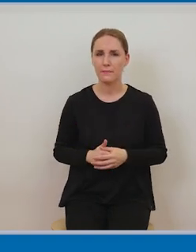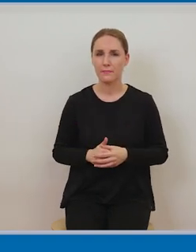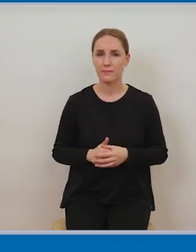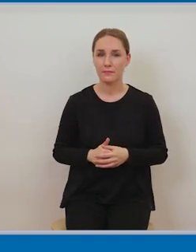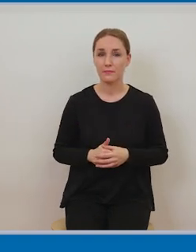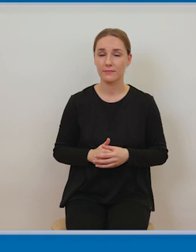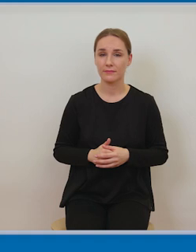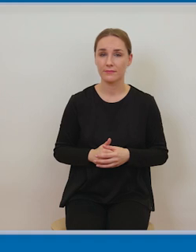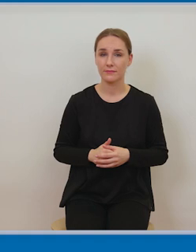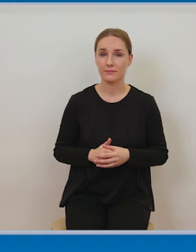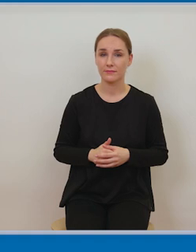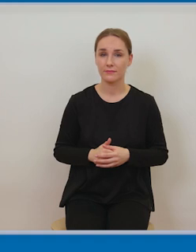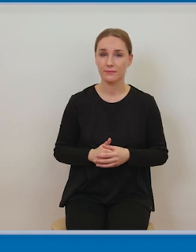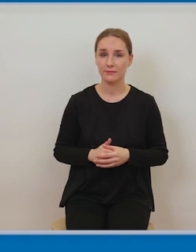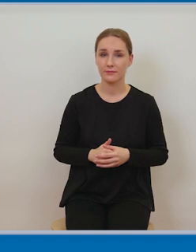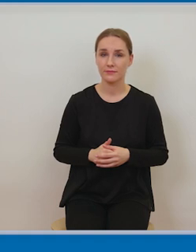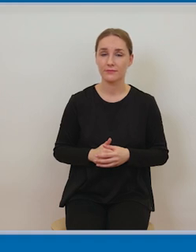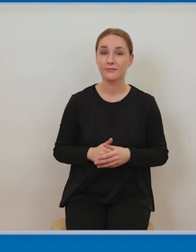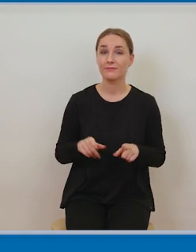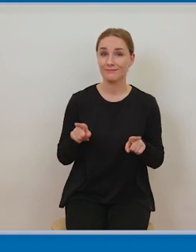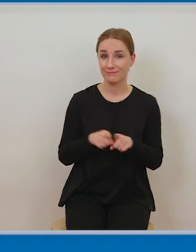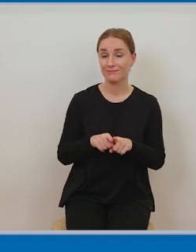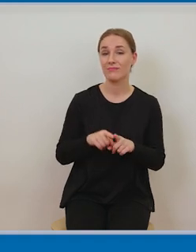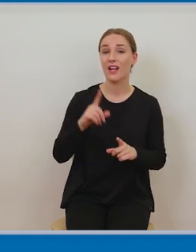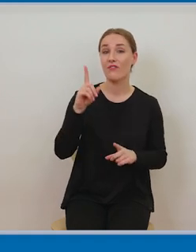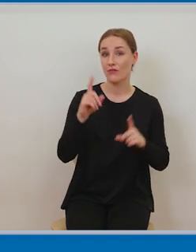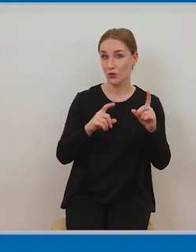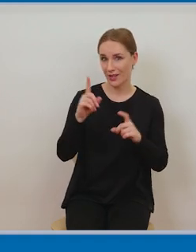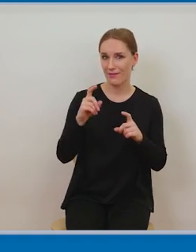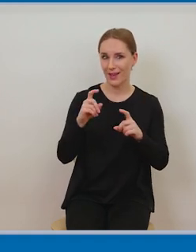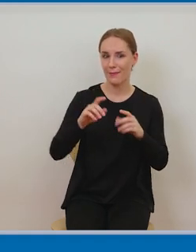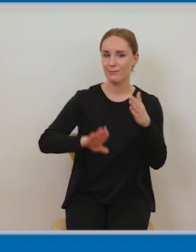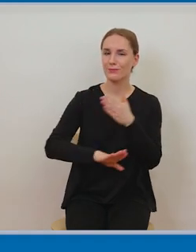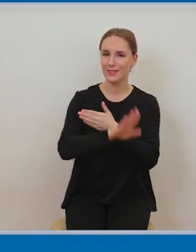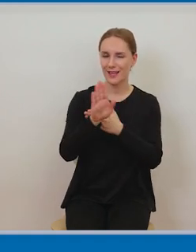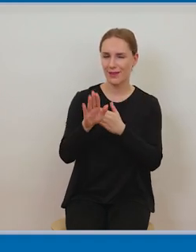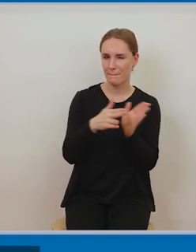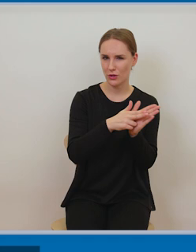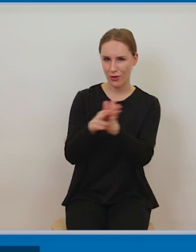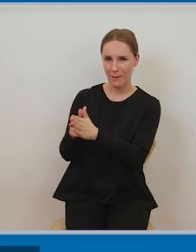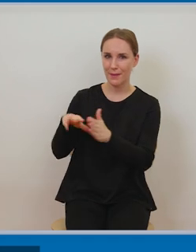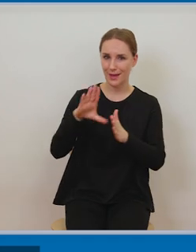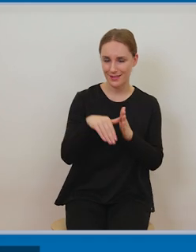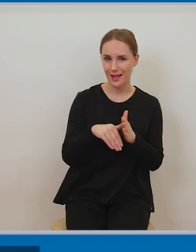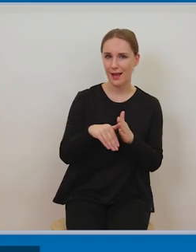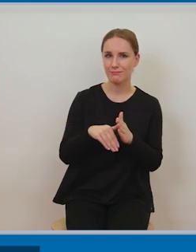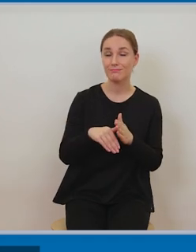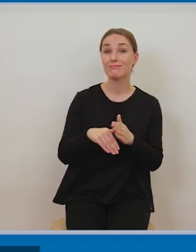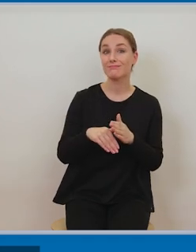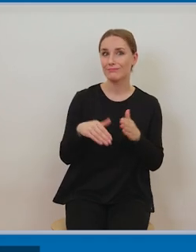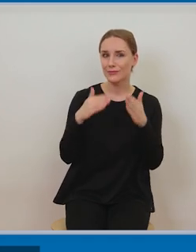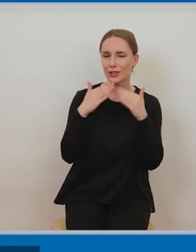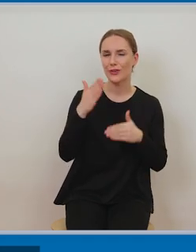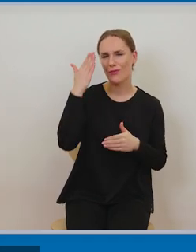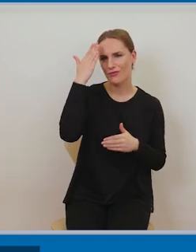właśnie samą paneramę miasta, zobaczyć czy uwzględnić to, że to jest fotografia, która nie ma jakichś bardzo wysokich cech